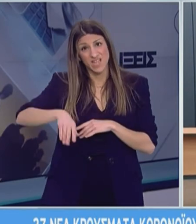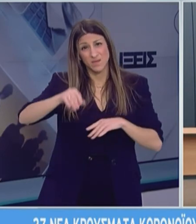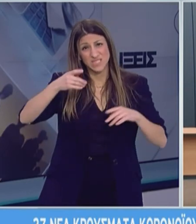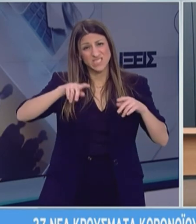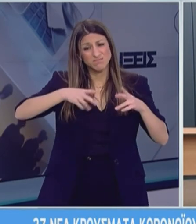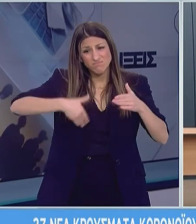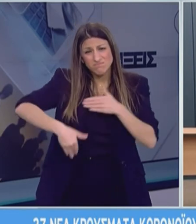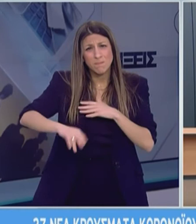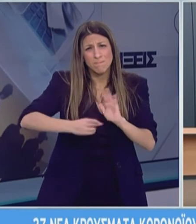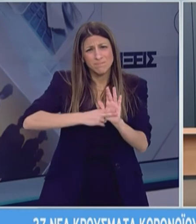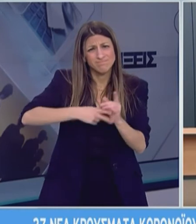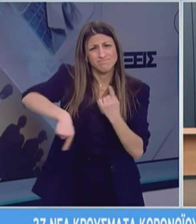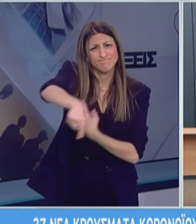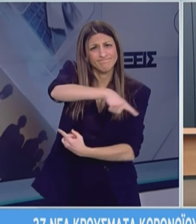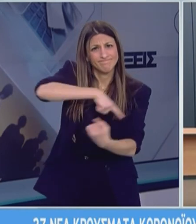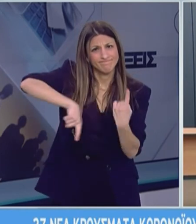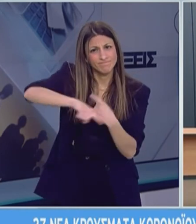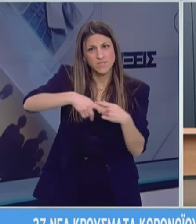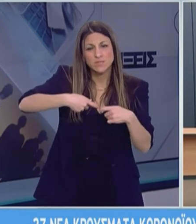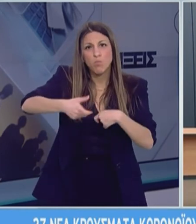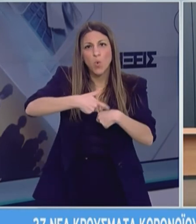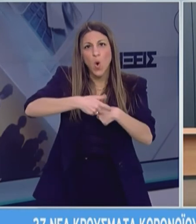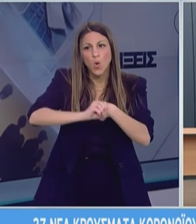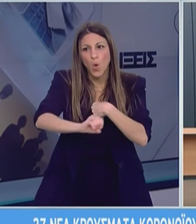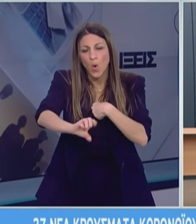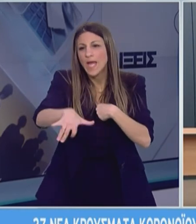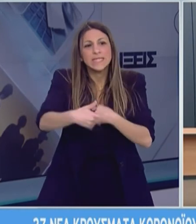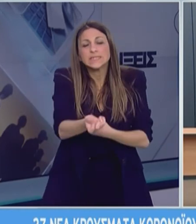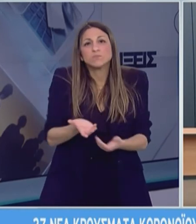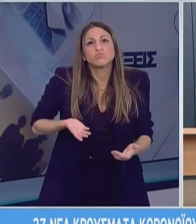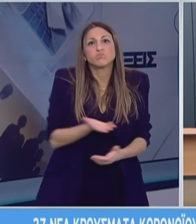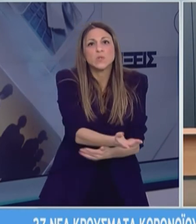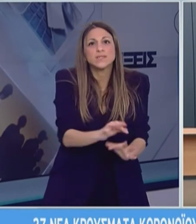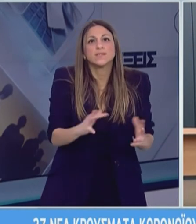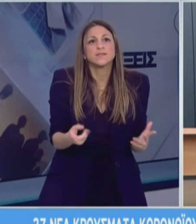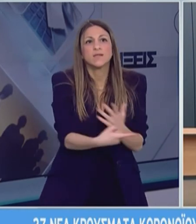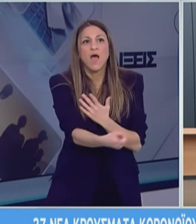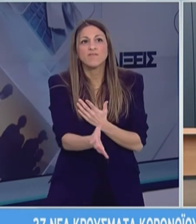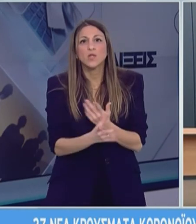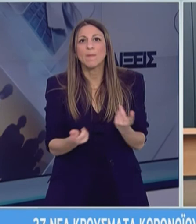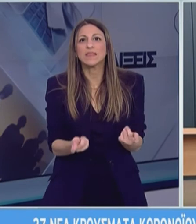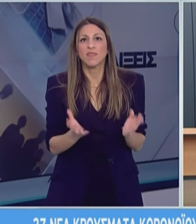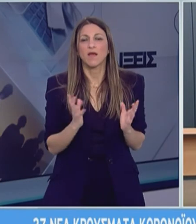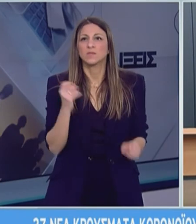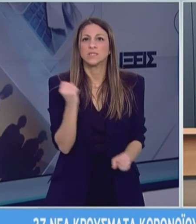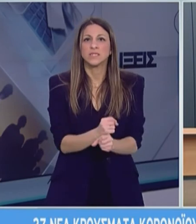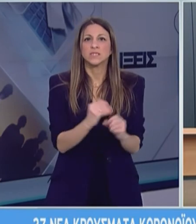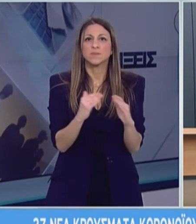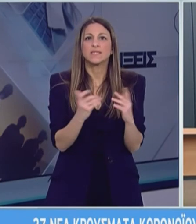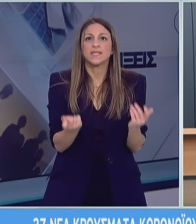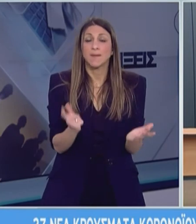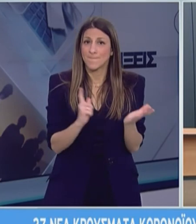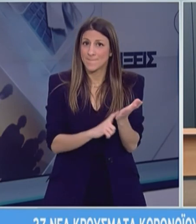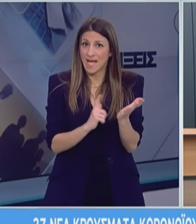όχι κατοστάρι. Συστήνετε σε αυτούς τους ανθρώπους, αλλά και σε όλους τους πολίτες που τηρούν τα μέτρα κοινωνικής απομόνωσης και μένουν σπίτι να